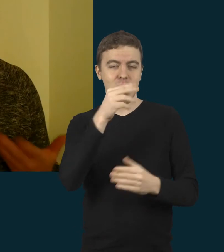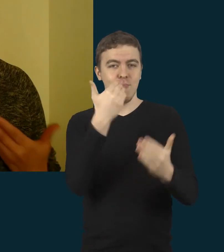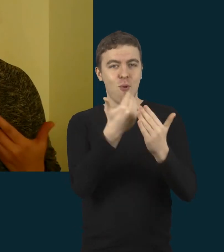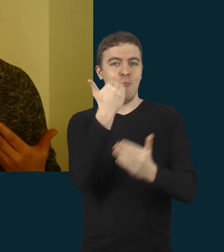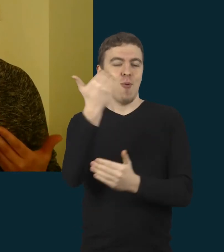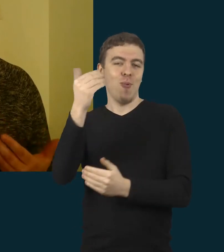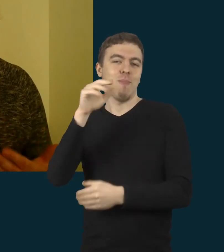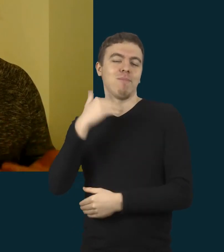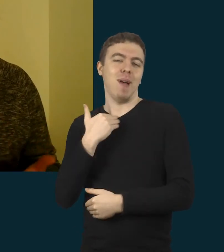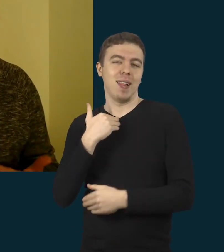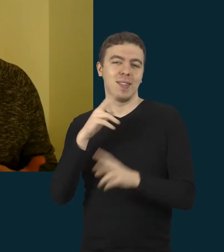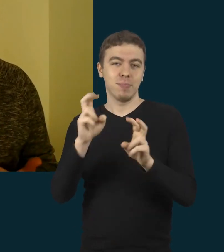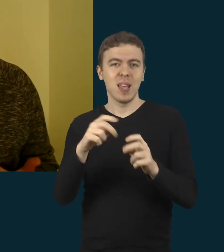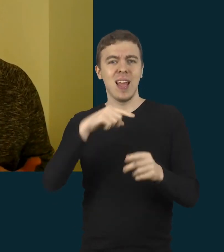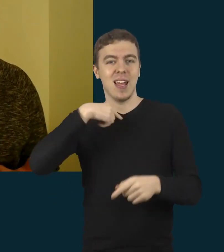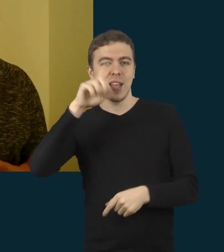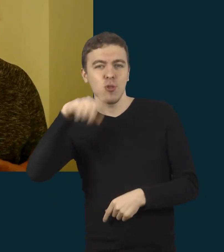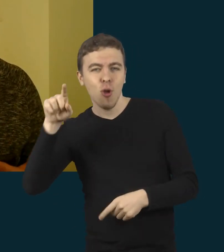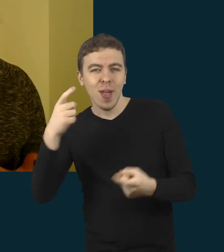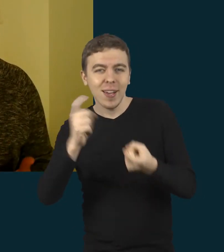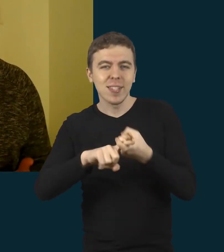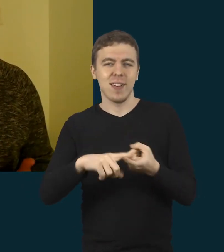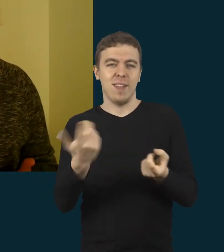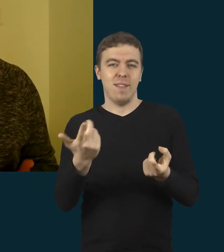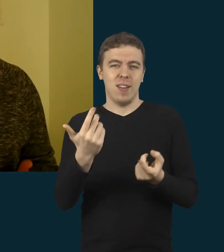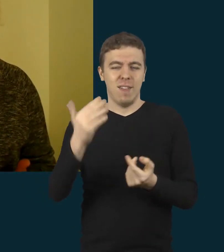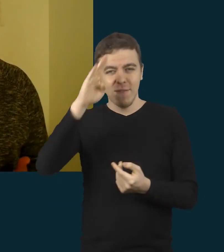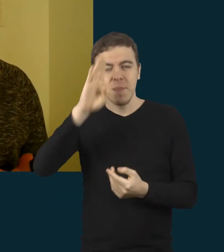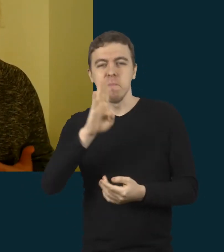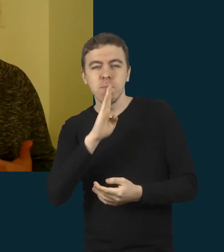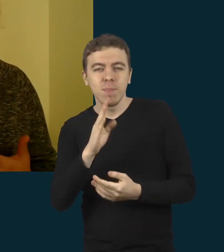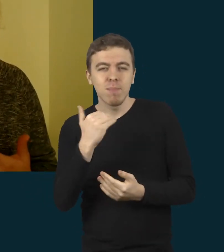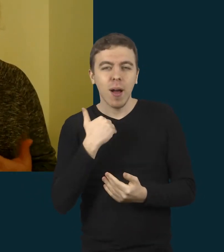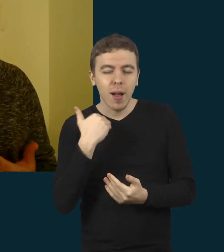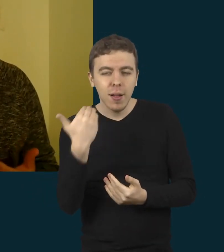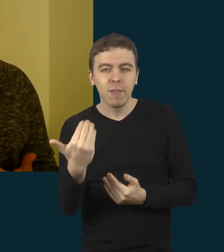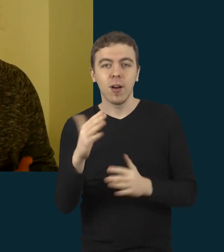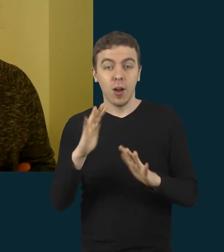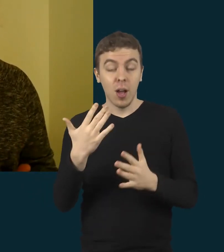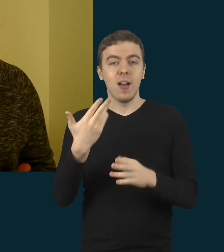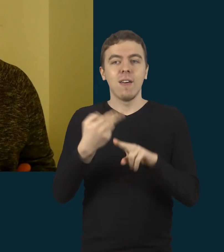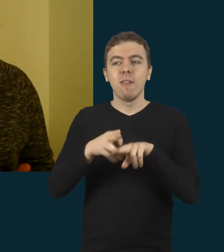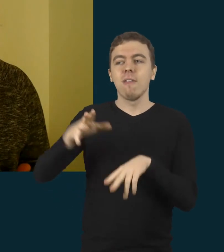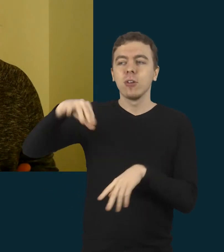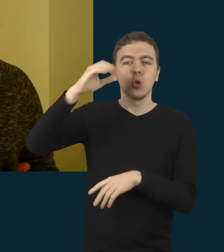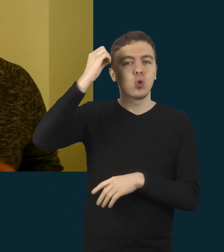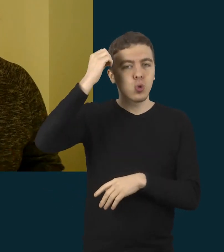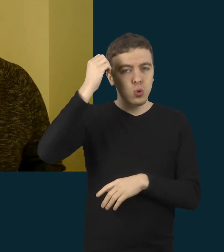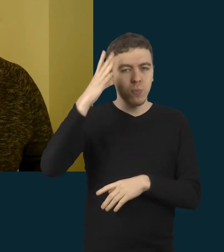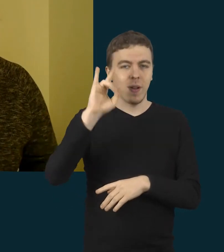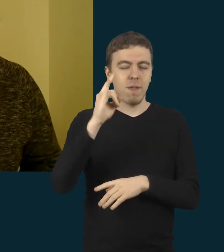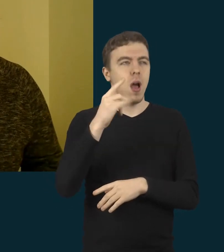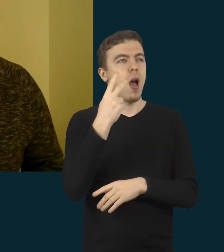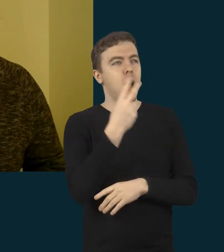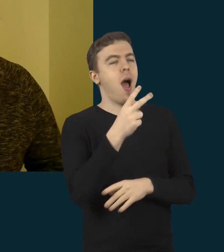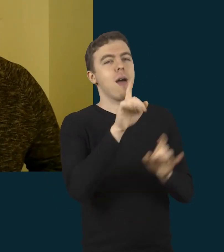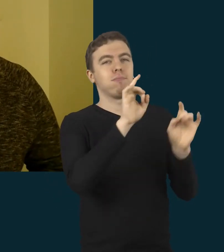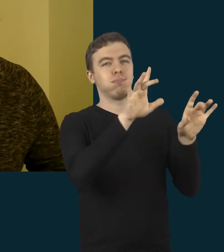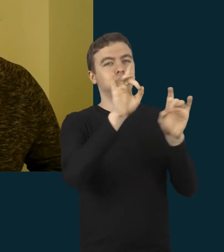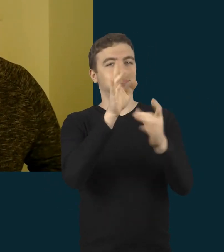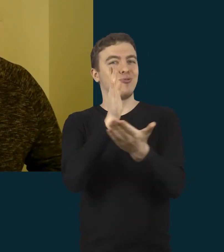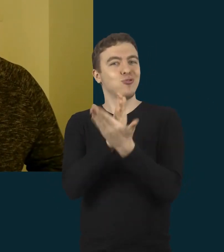tembrą balso, intonaciją, kad pratinti prie tų dalykų, kurie yra skirtingi. Ir galbūt, kodėl mes